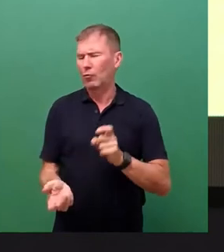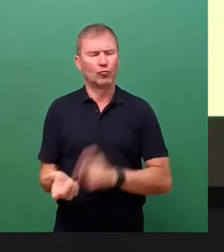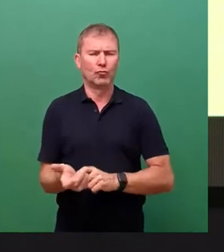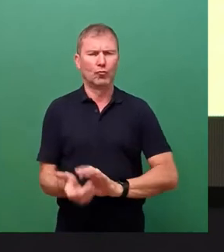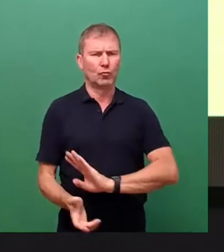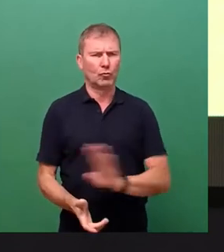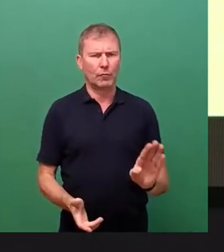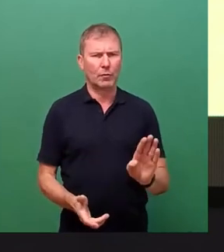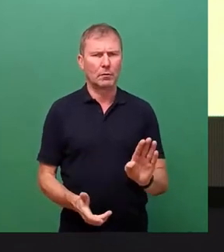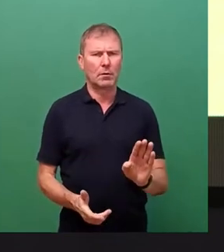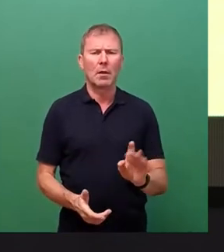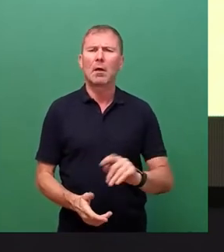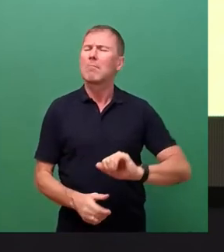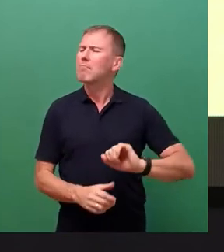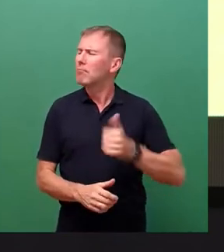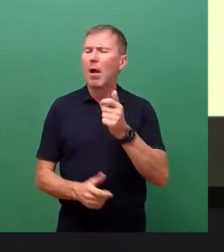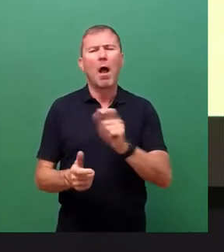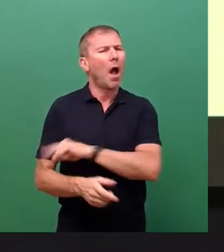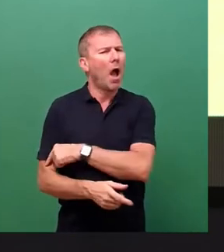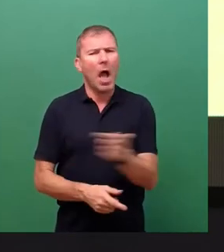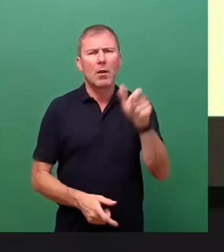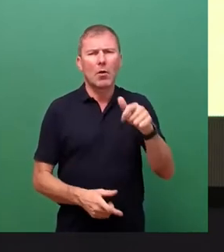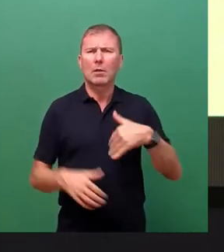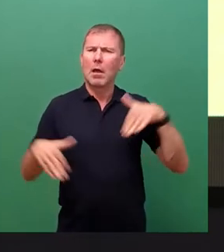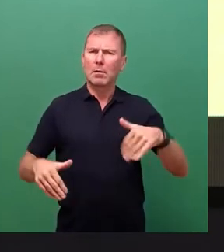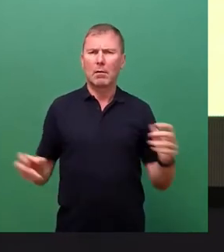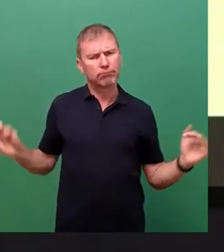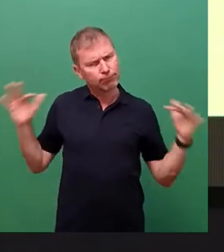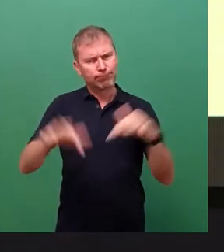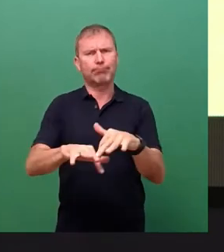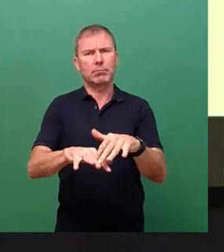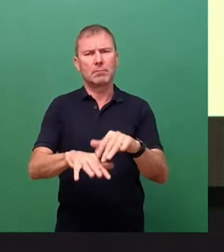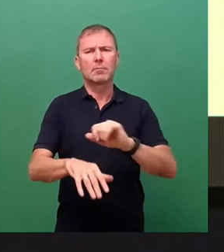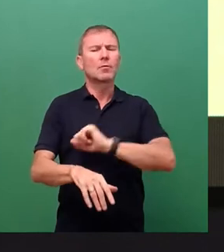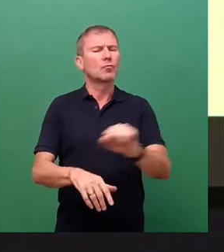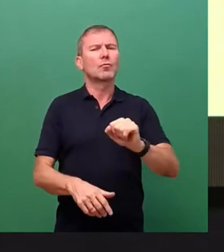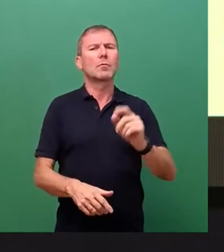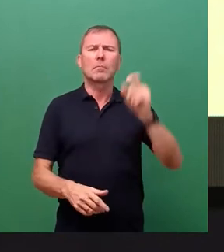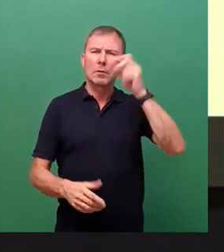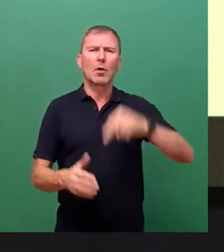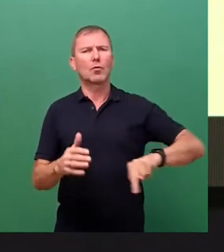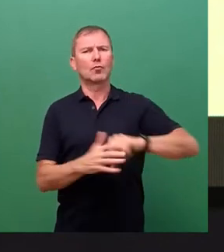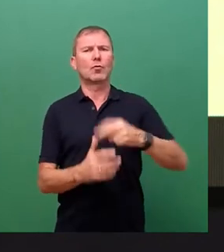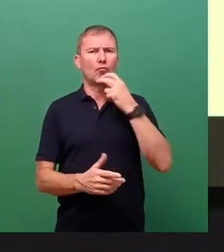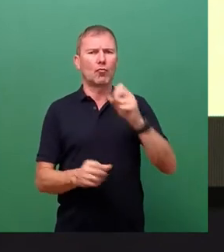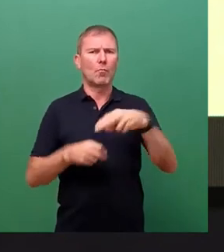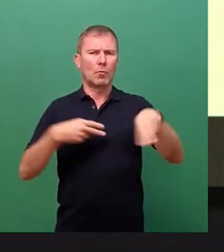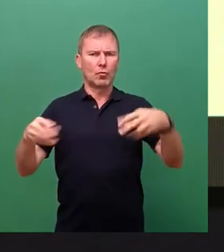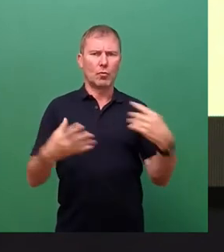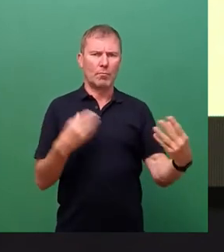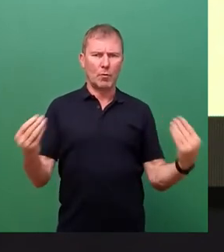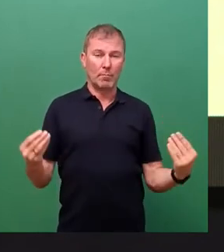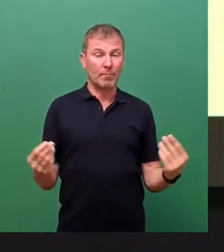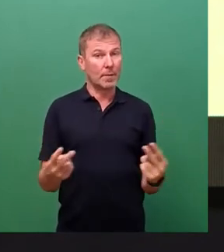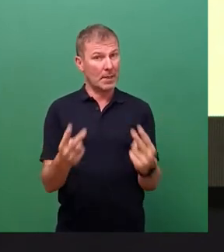mit maximalem Personaleinsatz, sodass die Wiederversorgung in kürzester Zeit möglich war. Ganz wichtig an